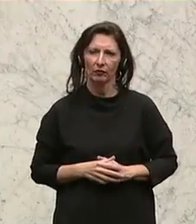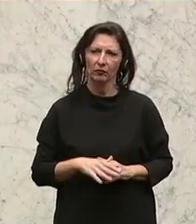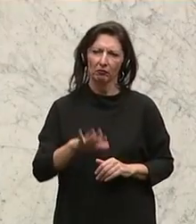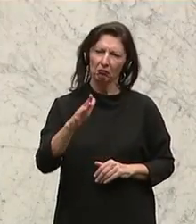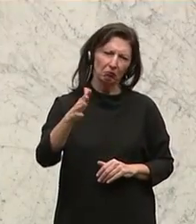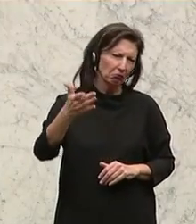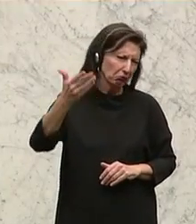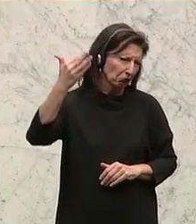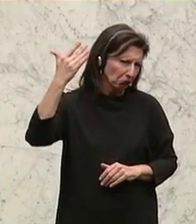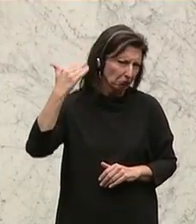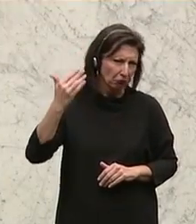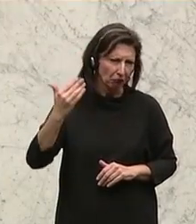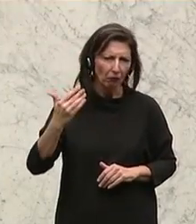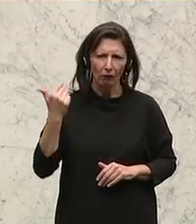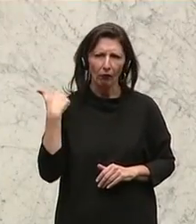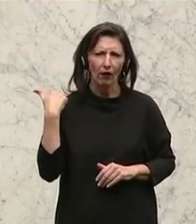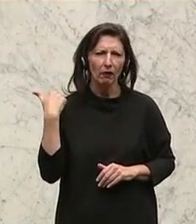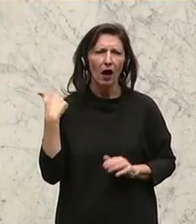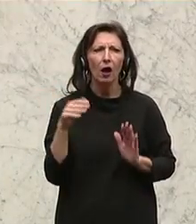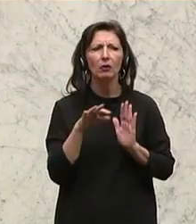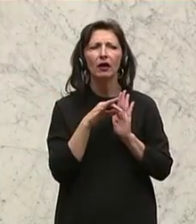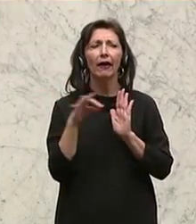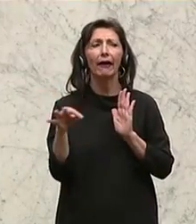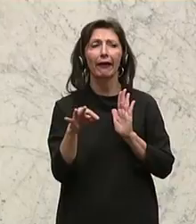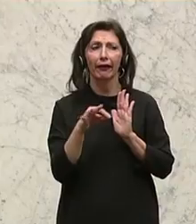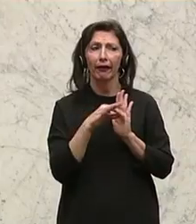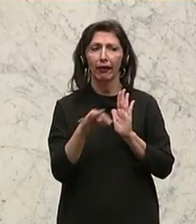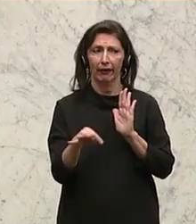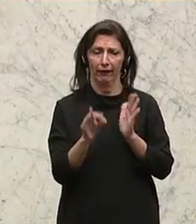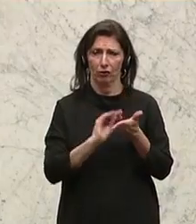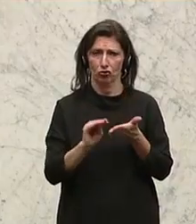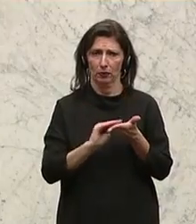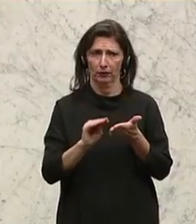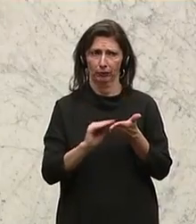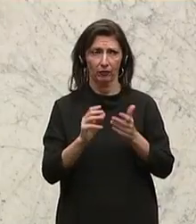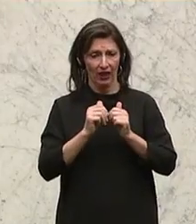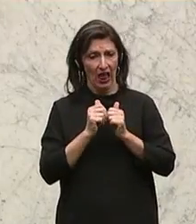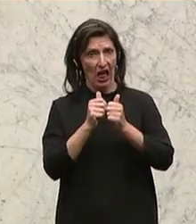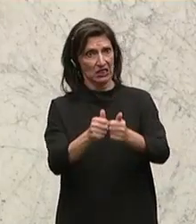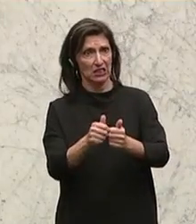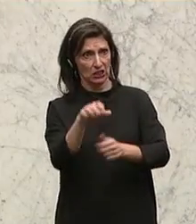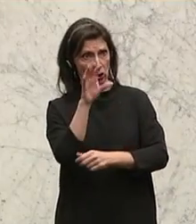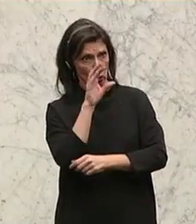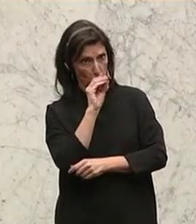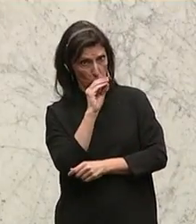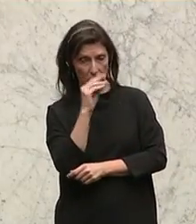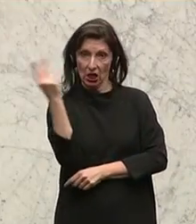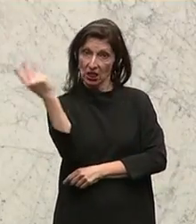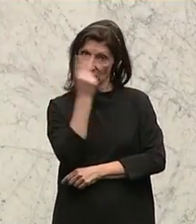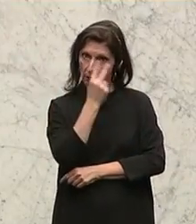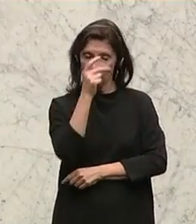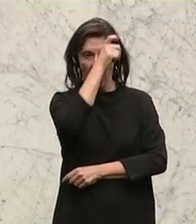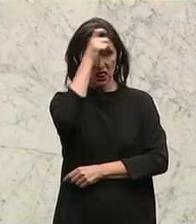etlicher Zeit haben wir eine Richtlinie geschaffen, dass Assistenzhunde natürlich in den Taxis